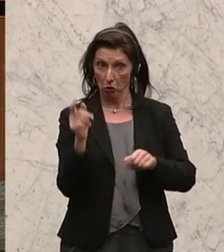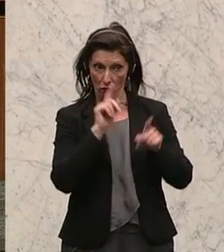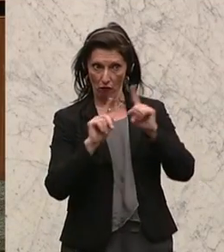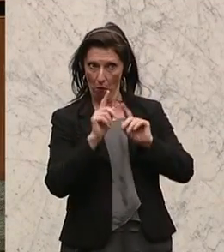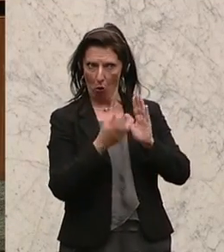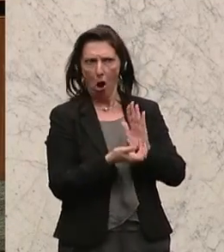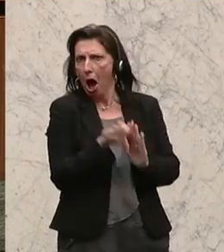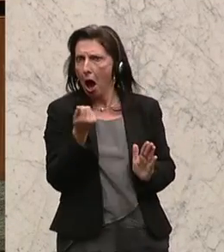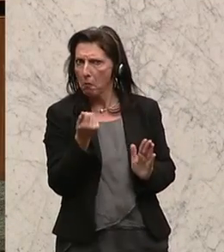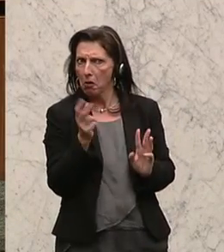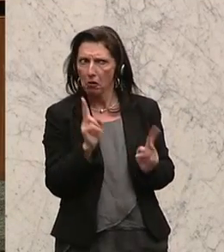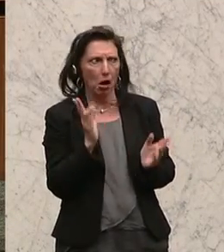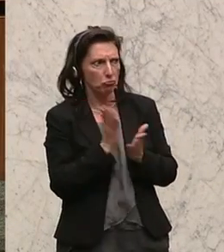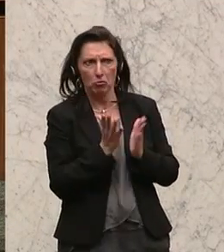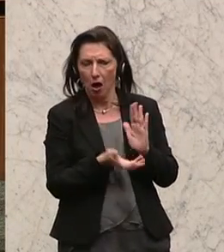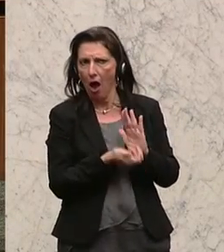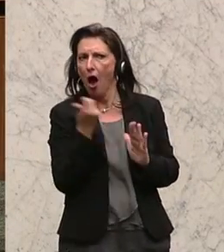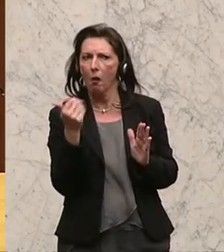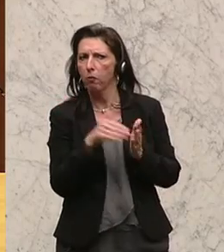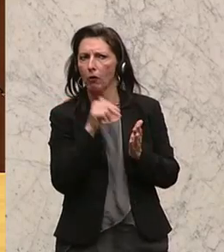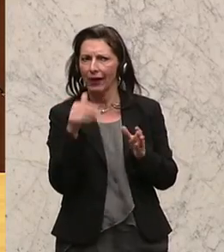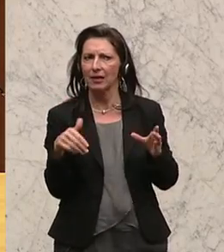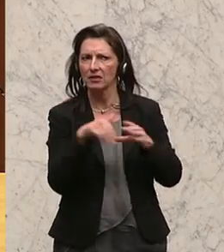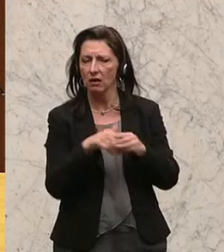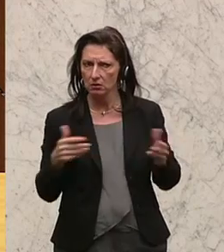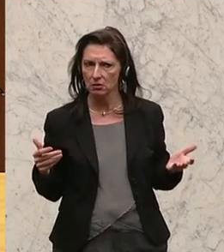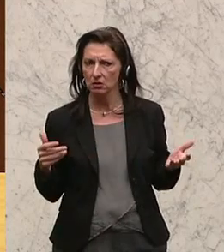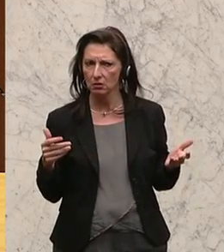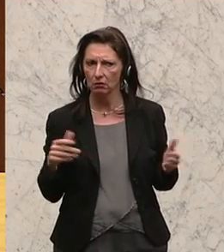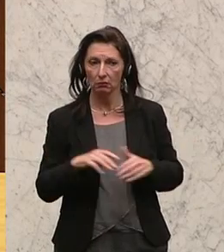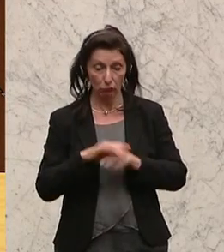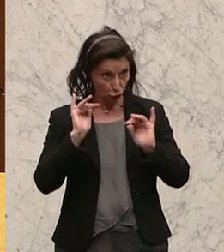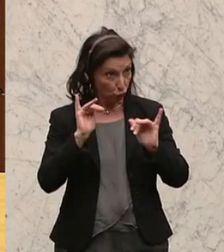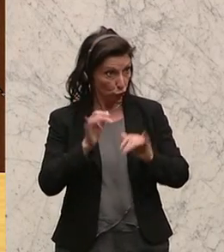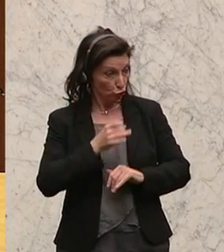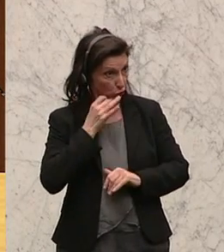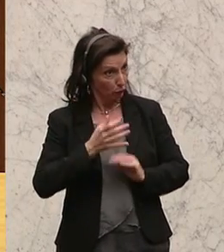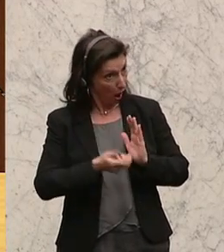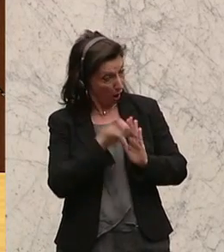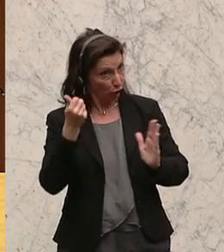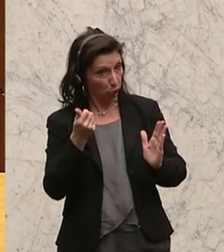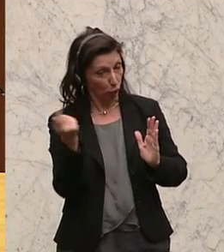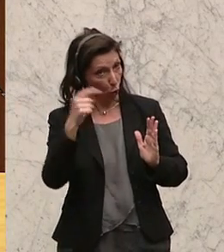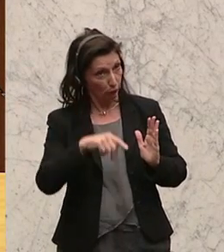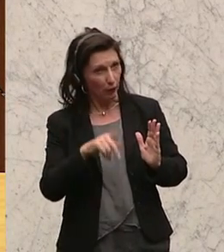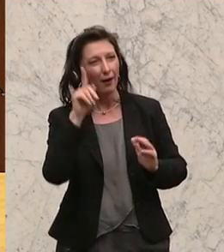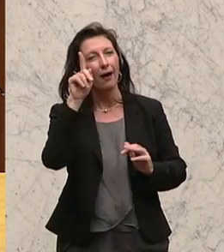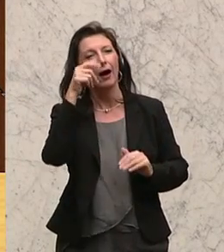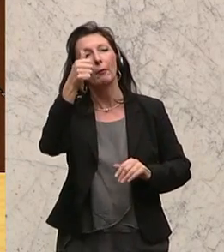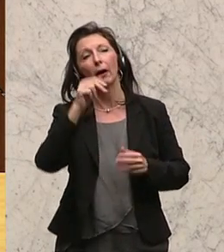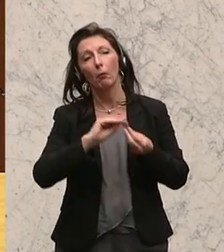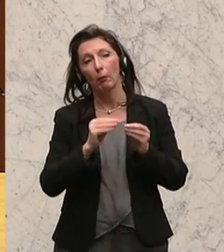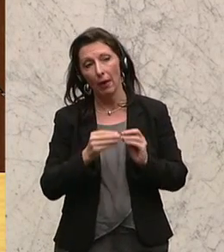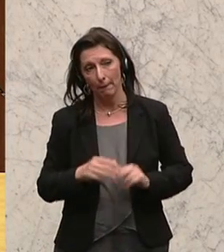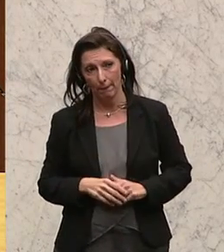ersatzlos. Aber die ganze Sache, und das ist ja in der Tat auch so, es wird ja aufgehoben, aber es gibt einen Haken